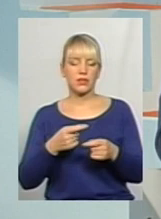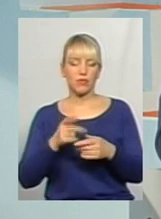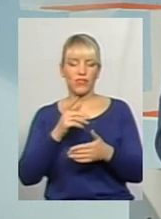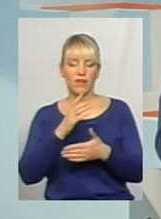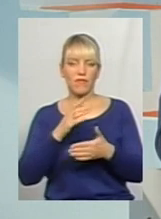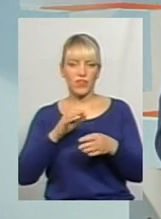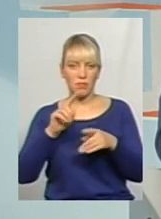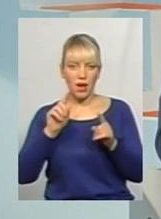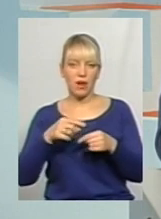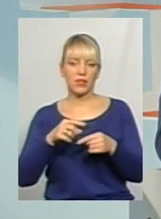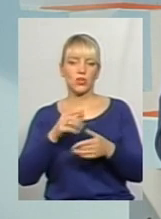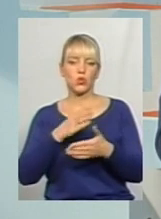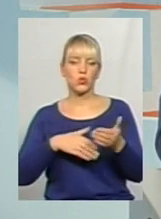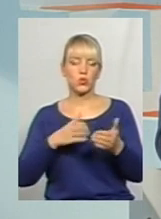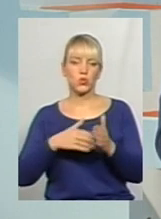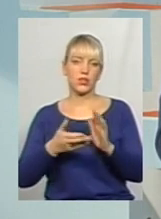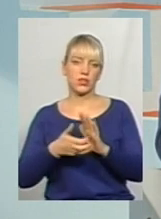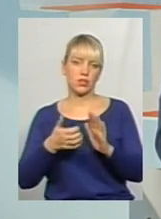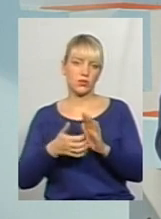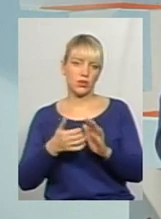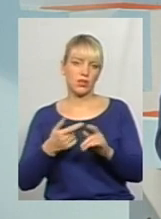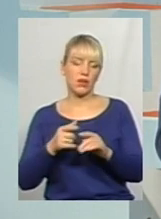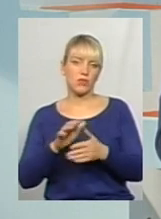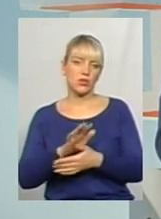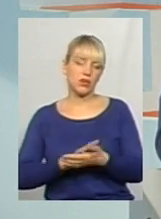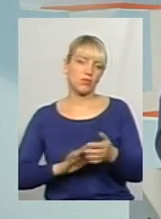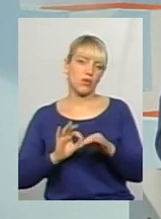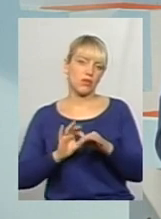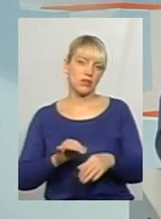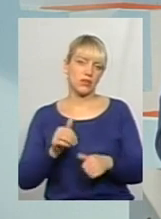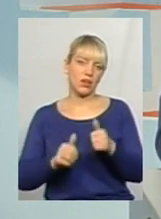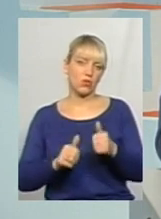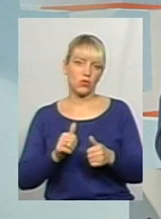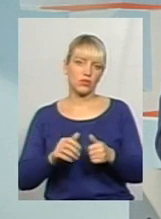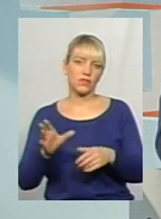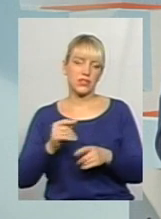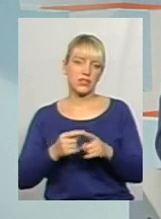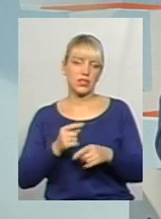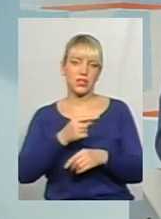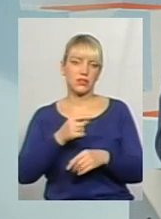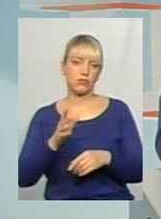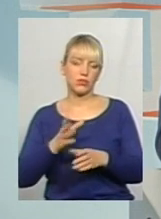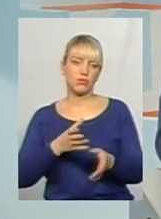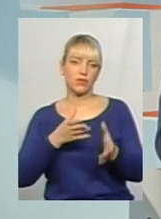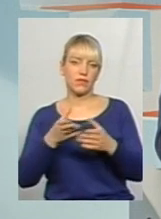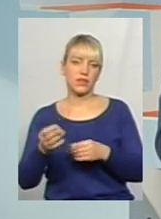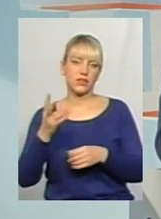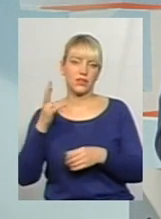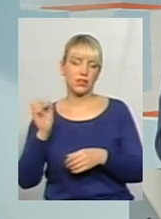недоліків і в подальшому, проведенні конкурсу, весь цей негатив, він буде впливати на